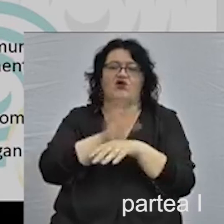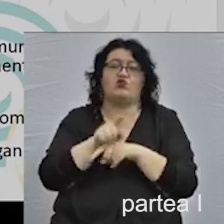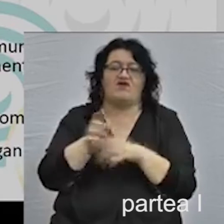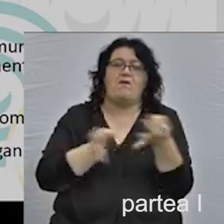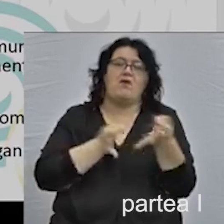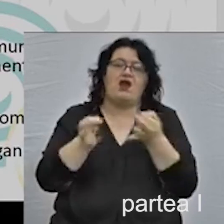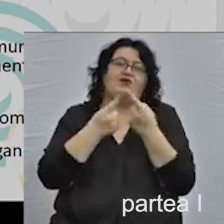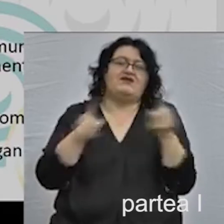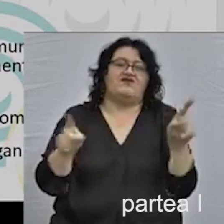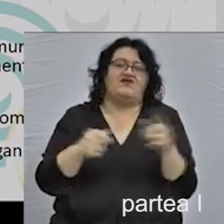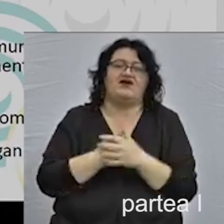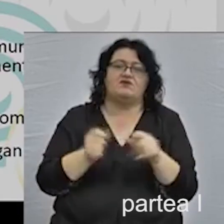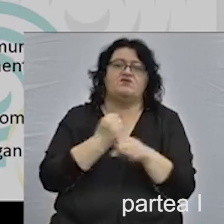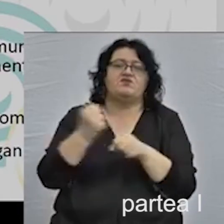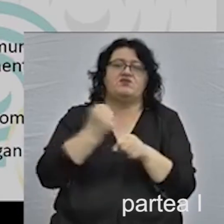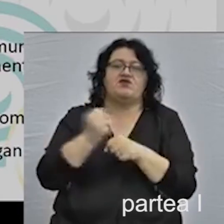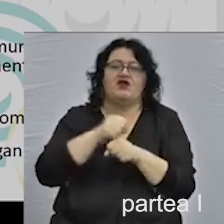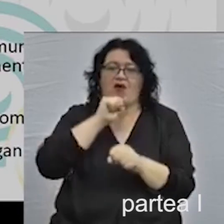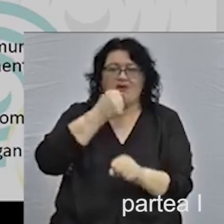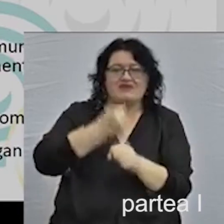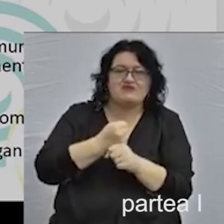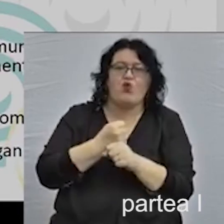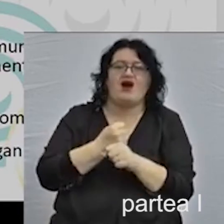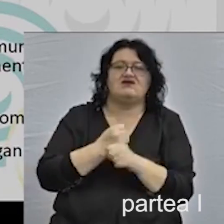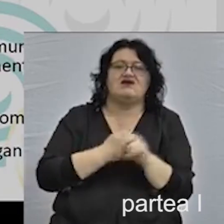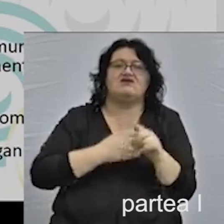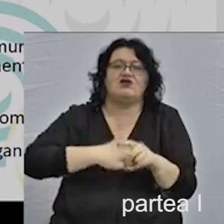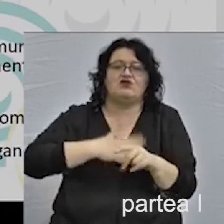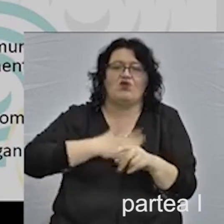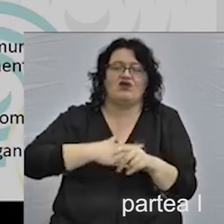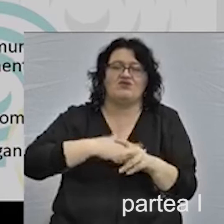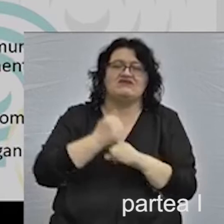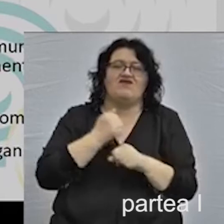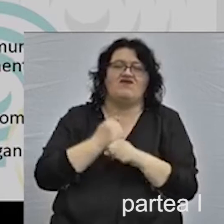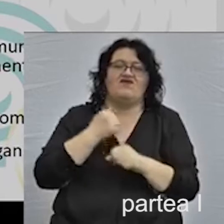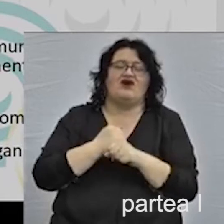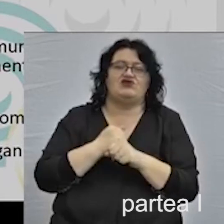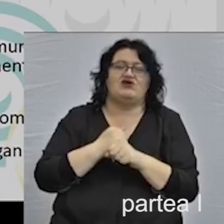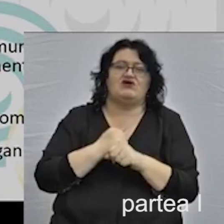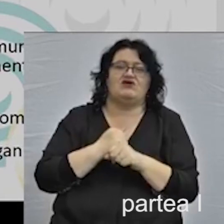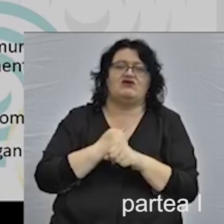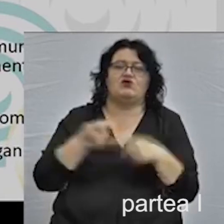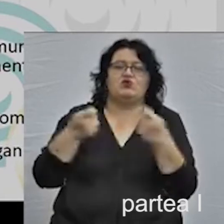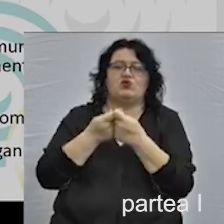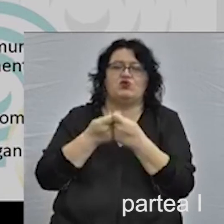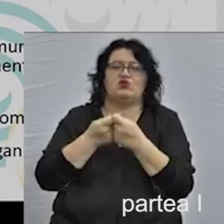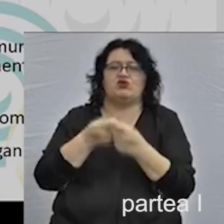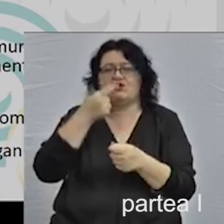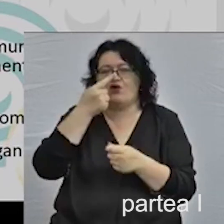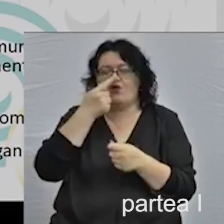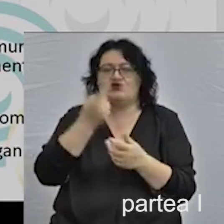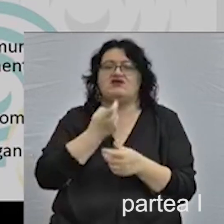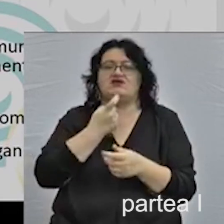noastre erau, ca a multor altora, foarte ambițioase. Ne doream să organizăm tururi comune în orașele